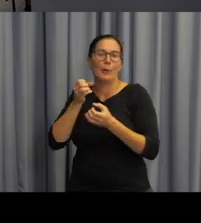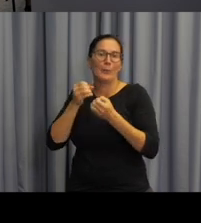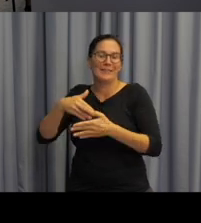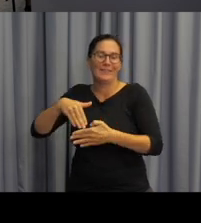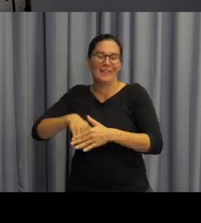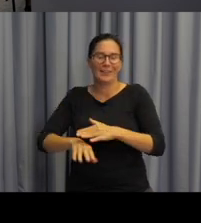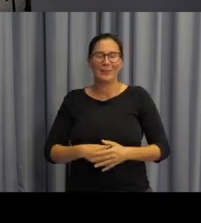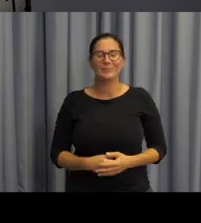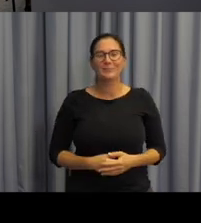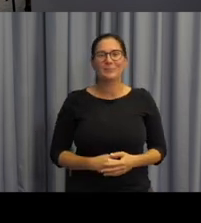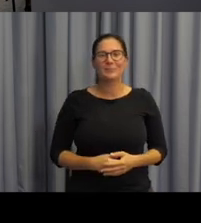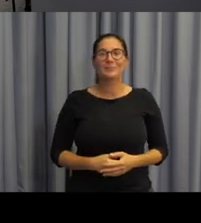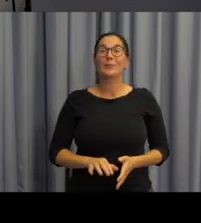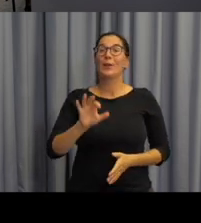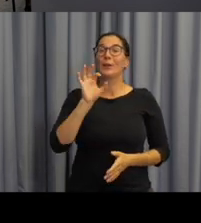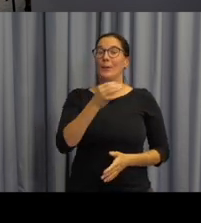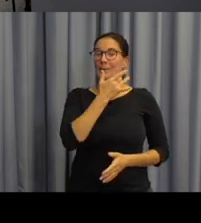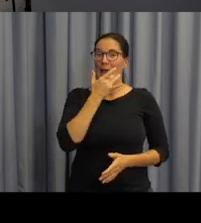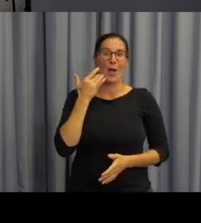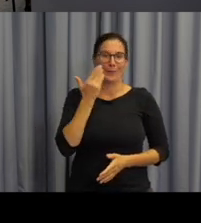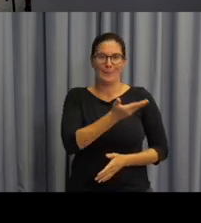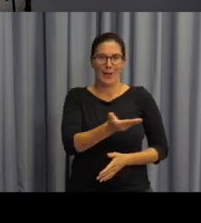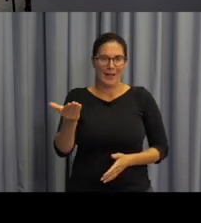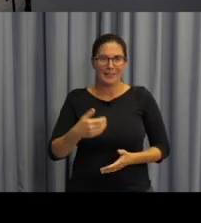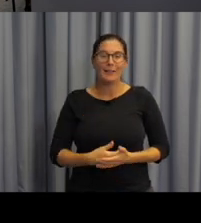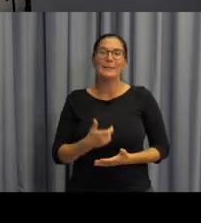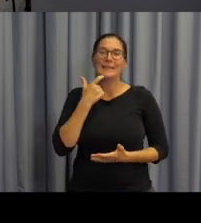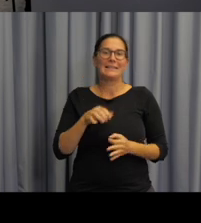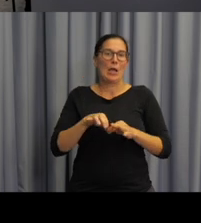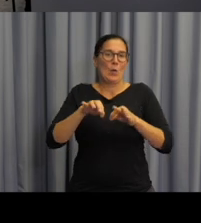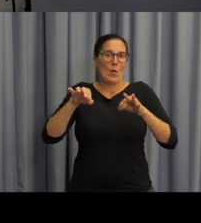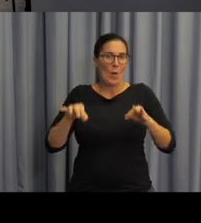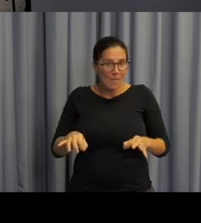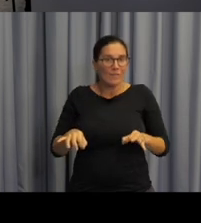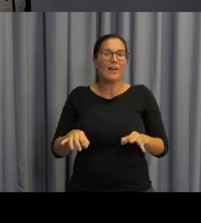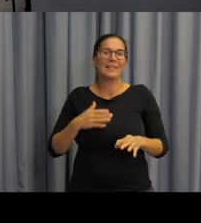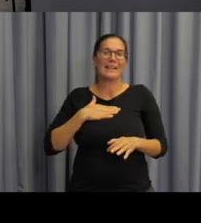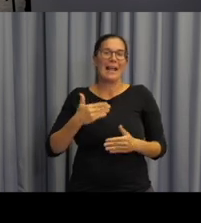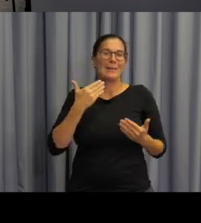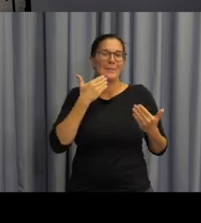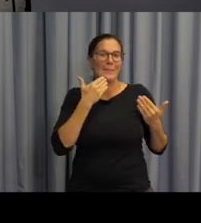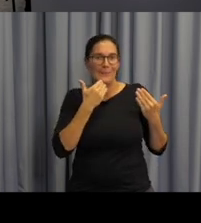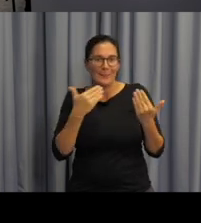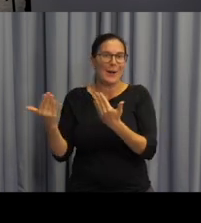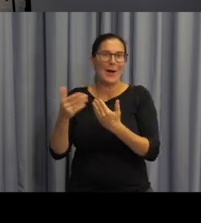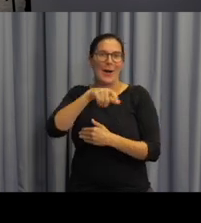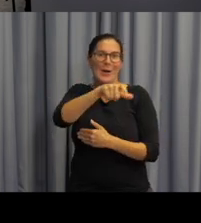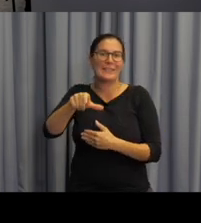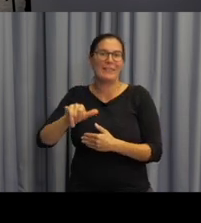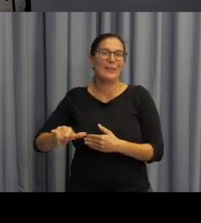zpuštění videa. Dobré odpoledne všem. Na úvod bych ráda pozdravila své kolegy,